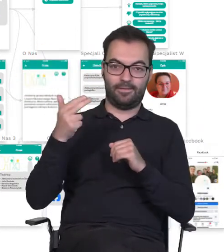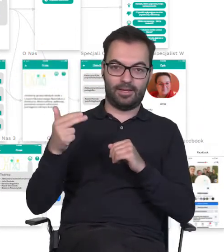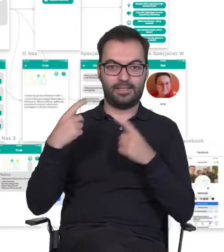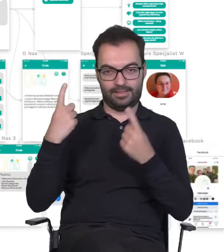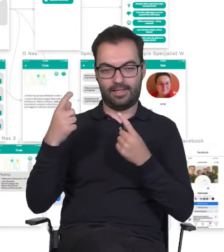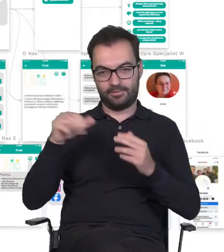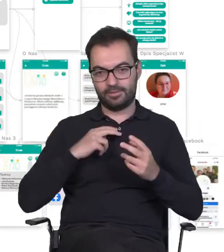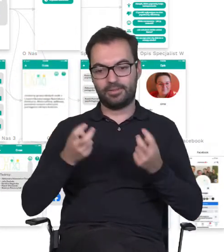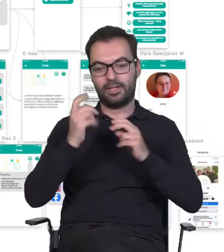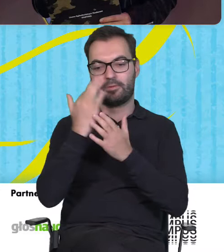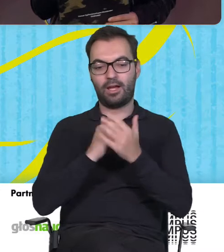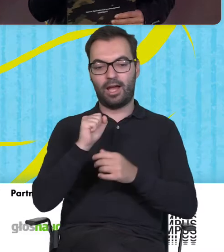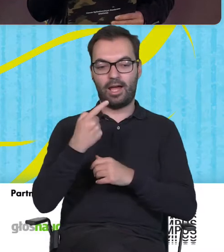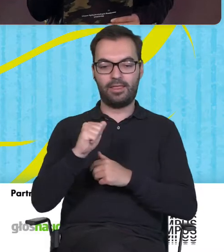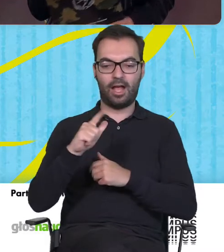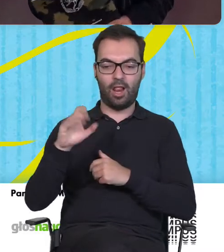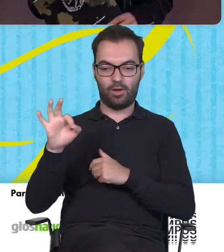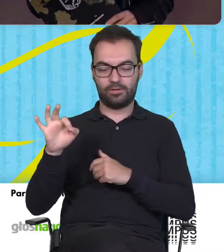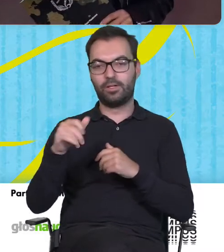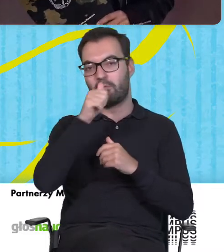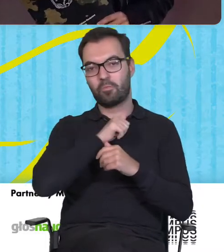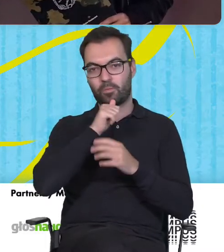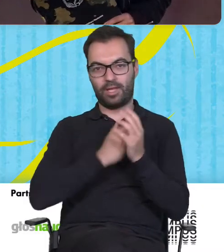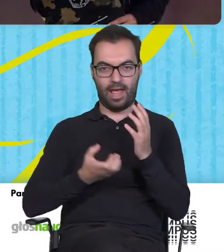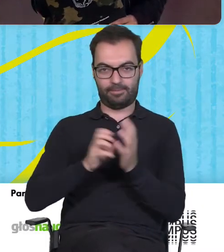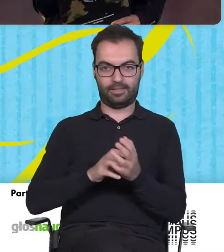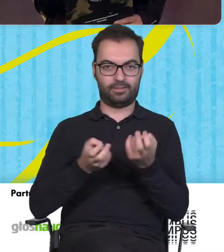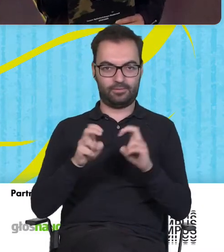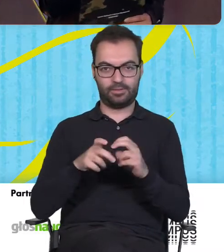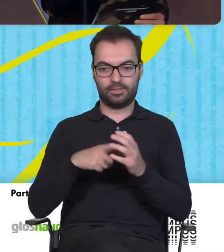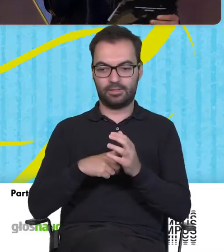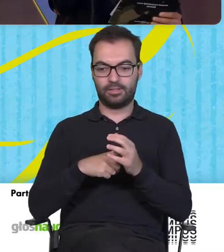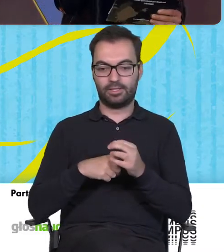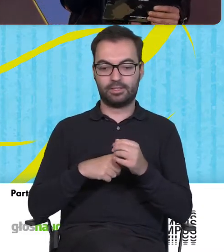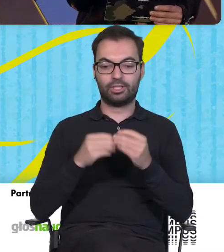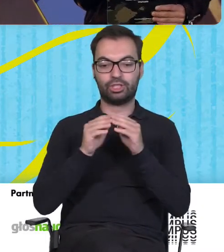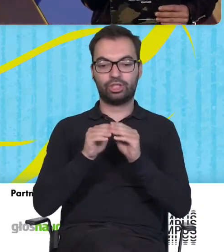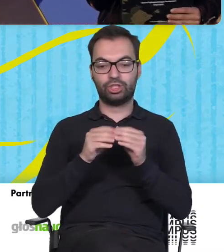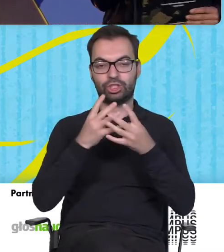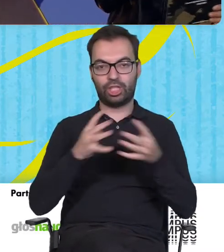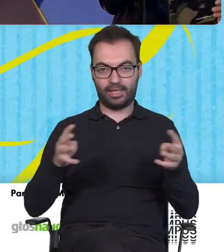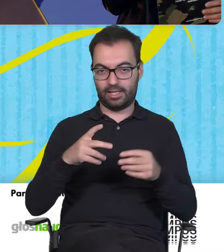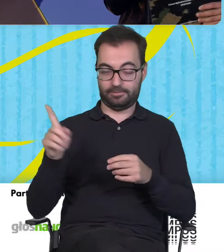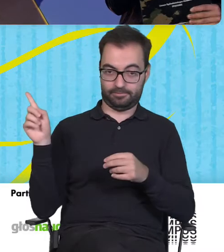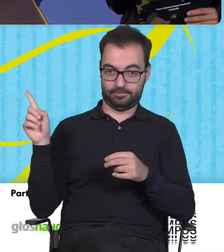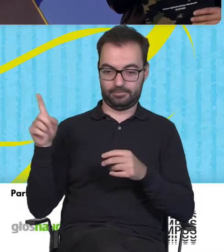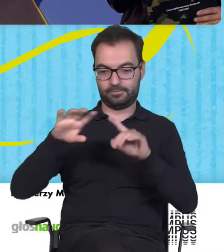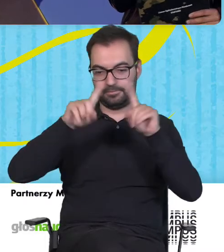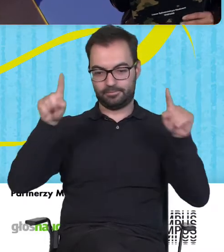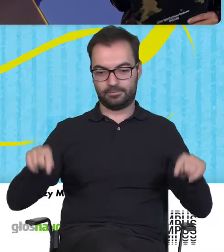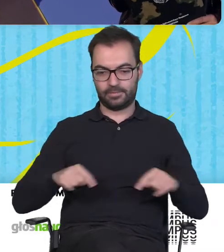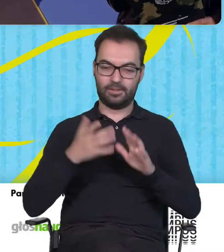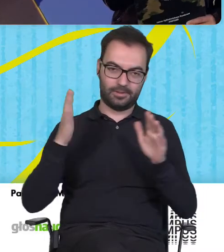stworzyć w programie Adalo prototyp naszej aplikacji, której siatkę możecie zobaczyć, jak to wygląda w takim